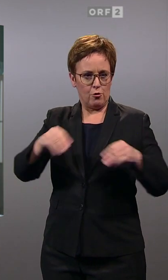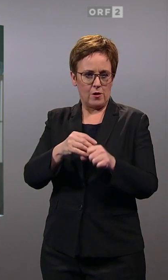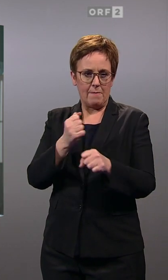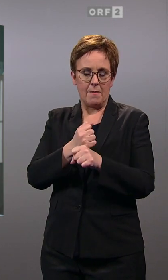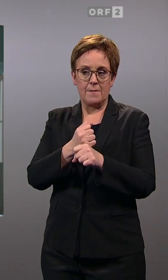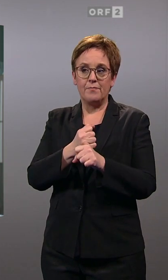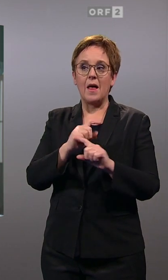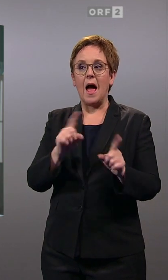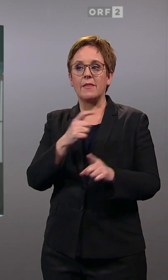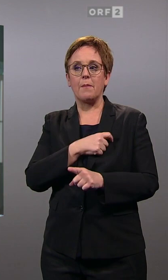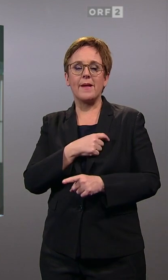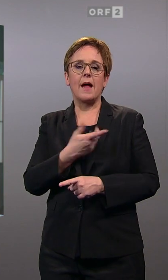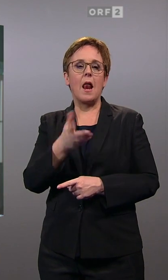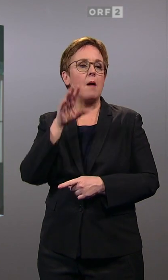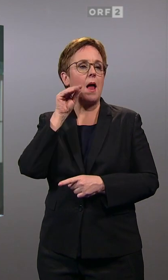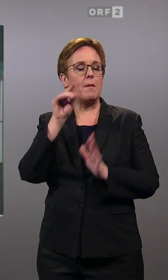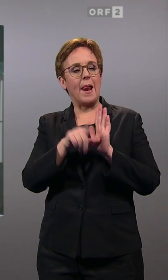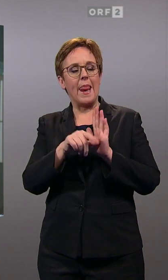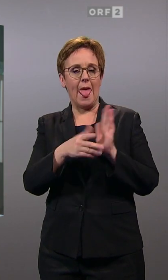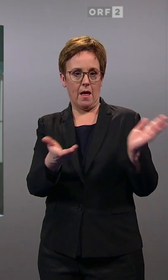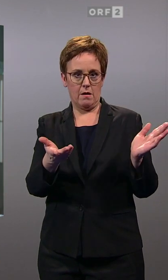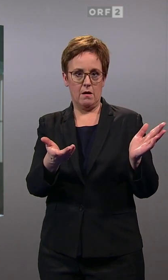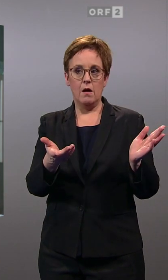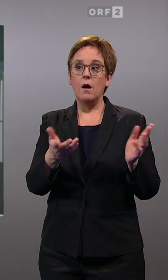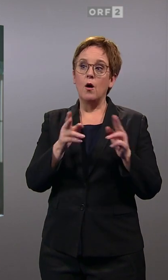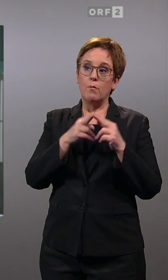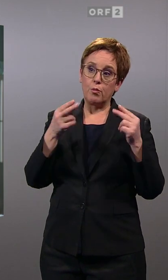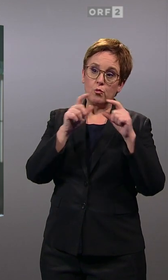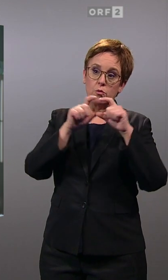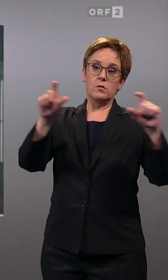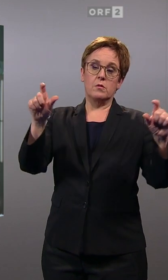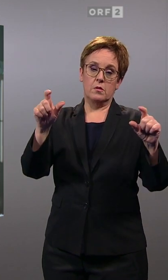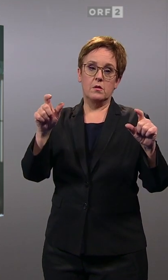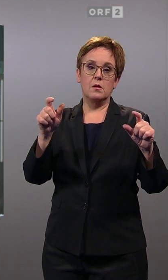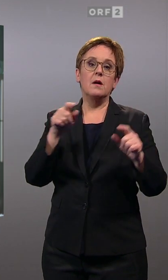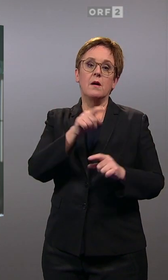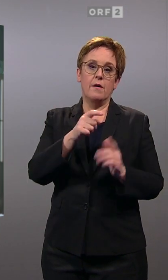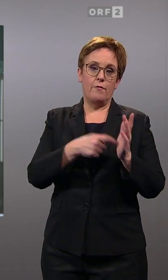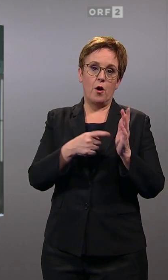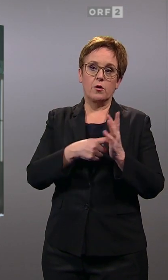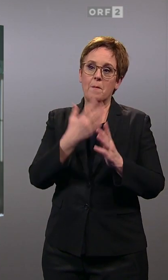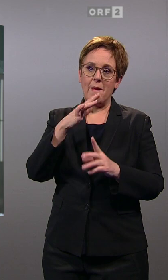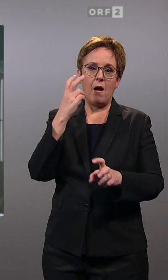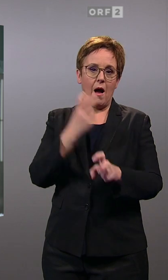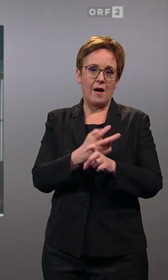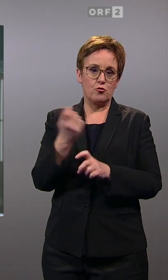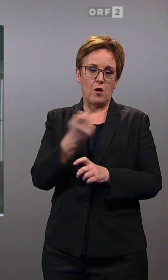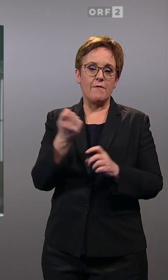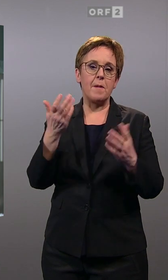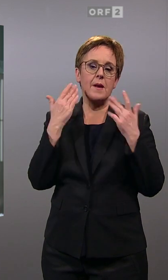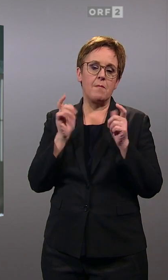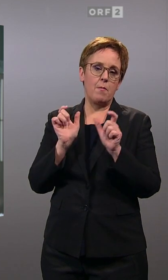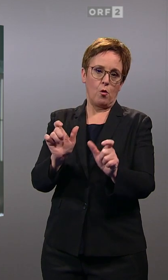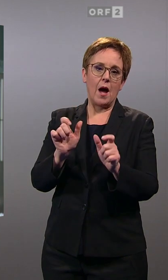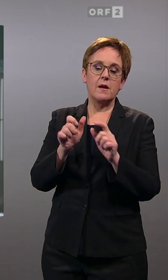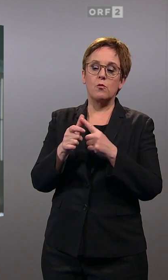anderen Parteien immer wieder als leere Phrasen bezeichnet. Für bundesweite Schlagzeilen gesorgt hat sicher. Ihre Forderung nach härteren Strafen für Klimablockaden und die